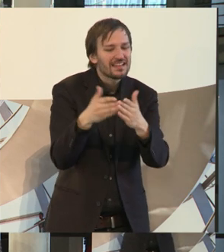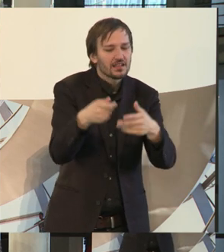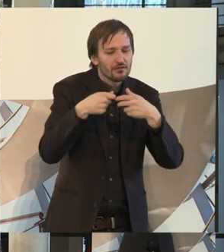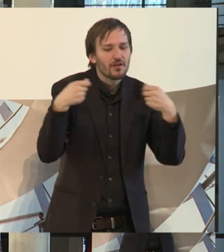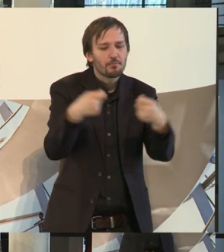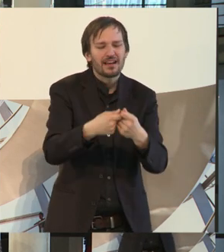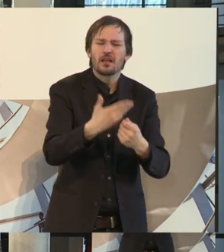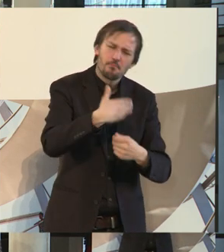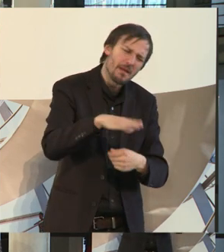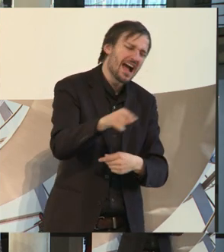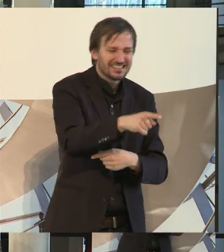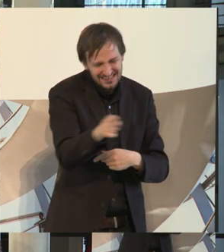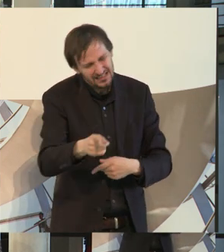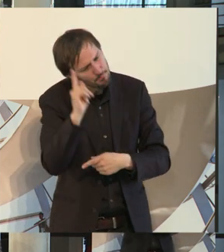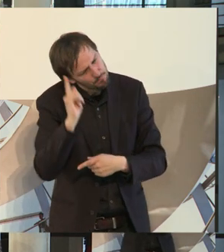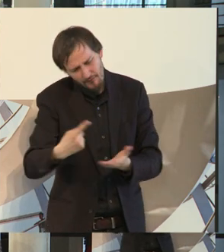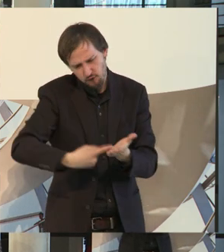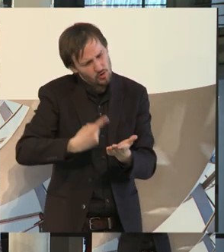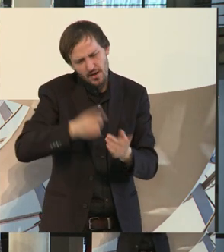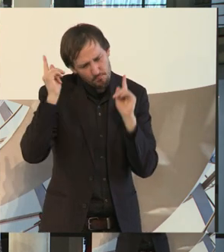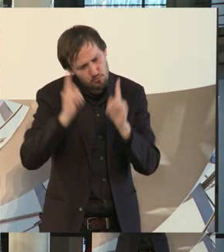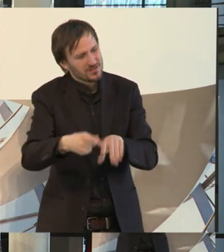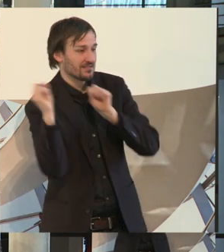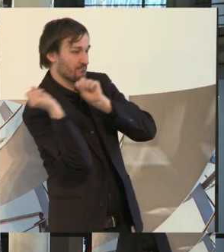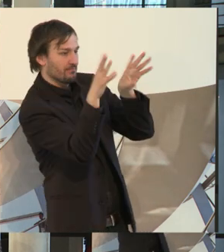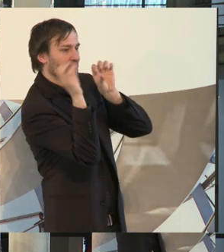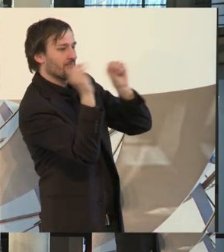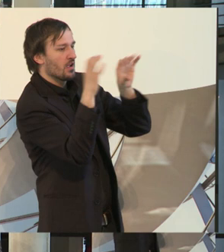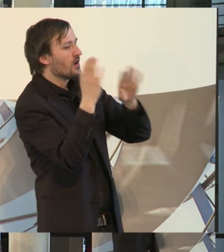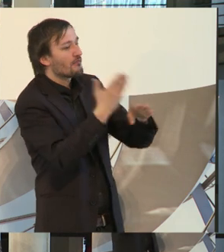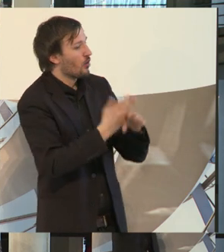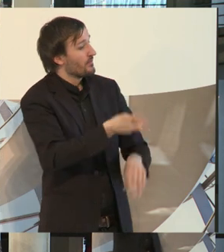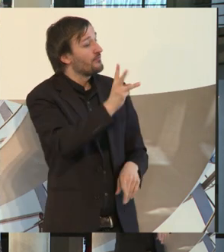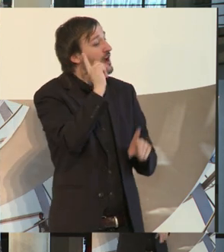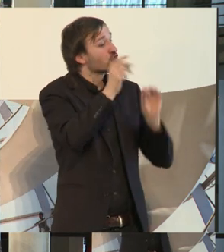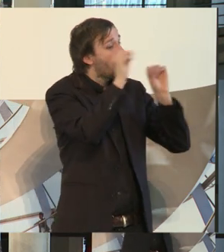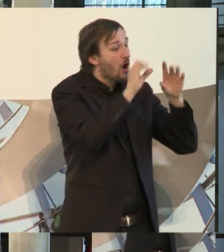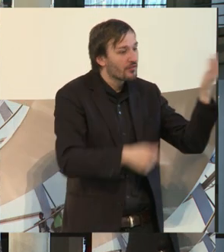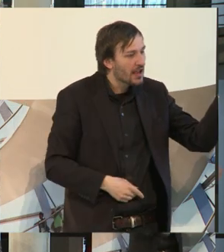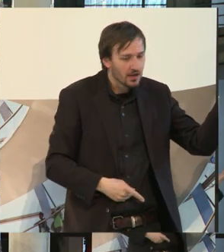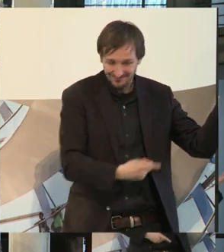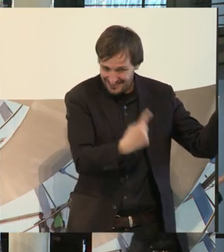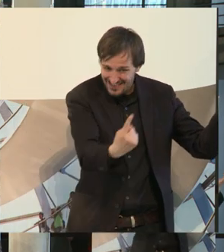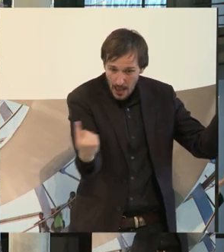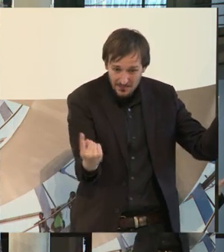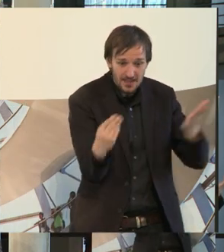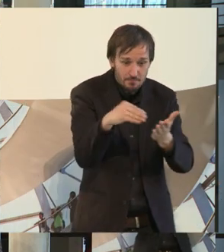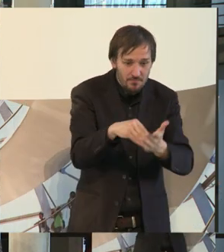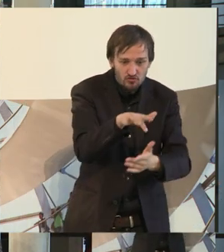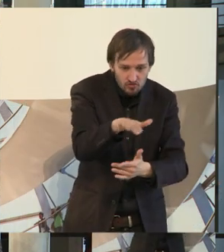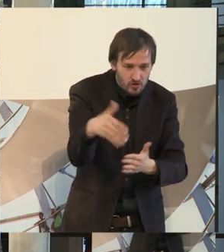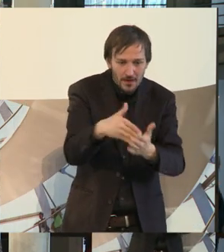stärker gefragt, das zu machen. Denn wer kann diese Aufklärung besser leisten, als diejenigen, die selbst mit den Behinderungen leben und